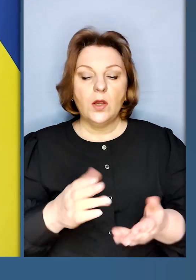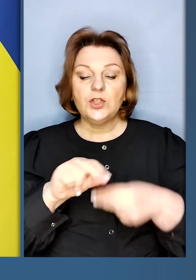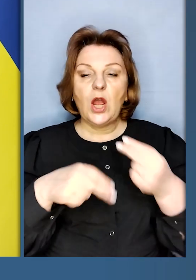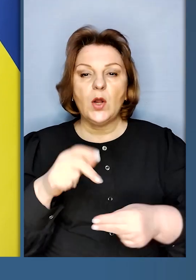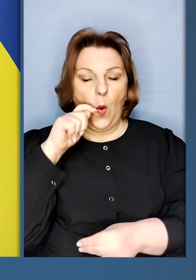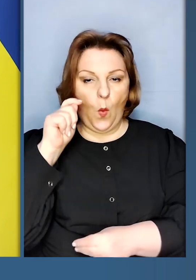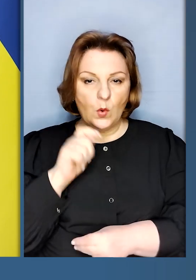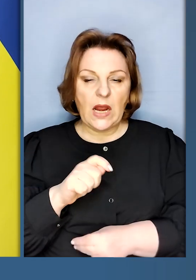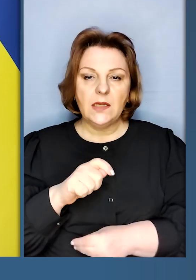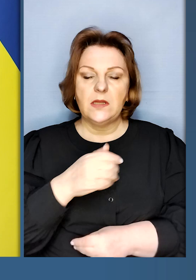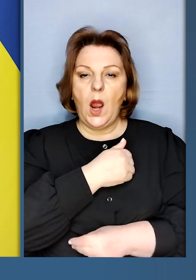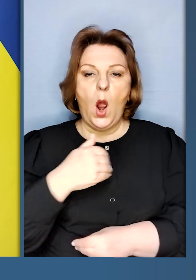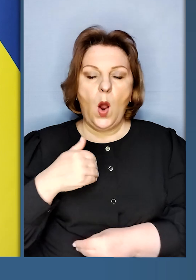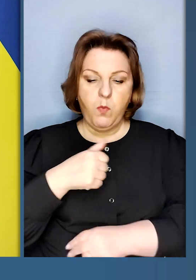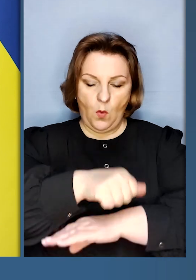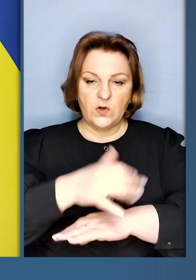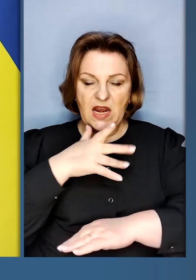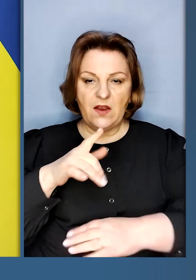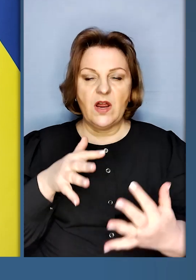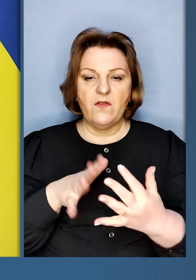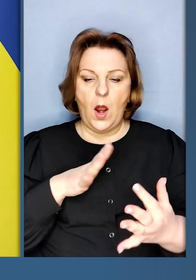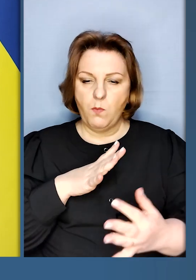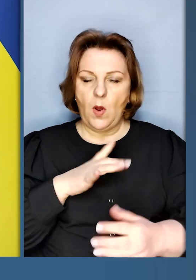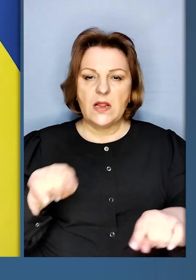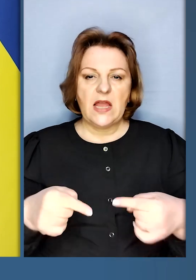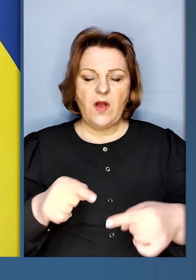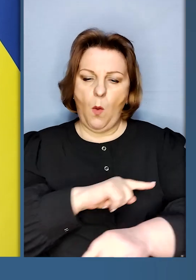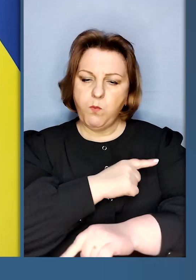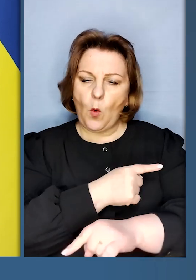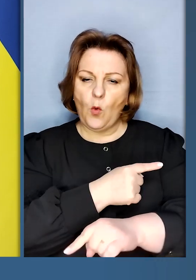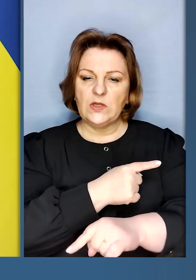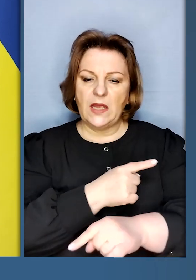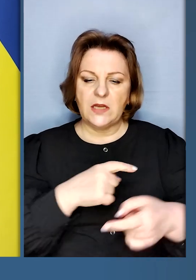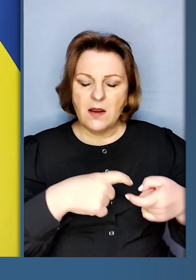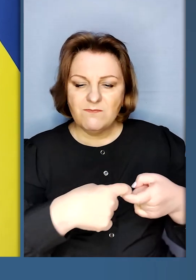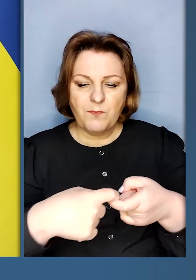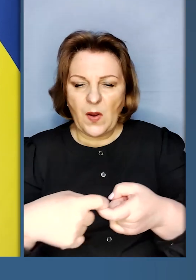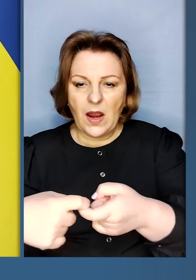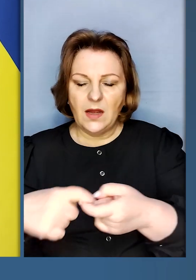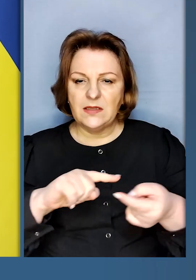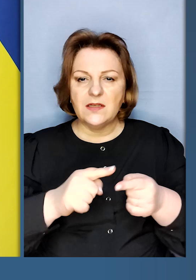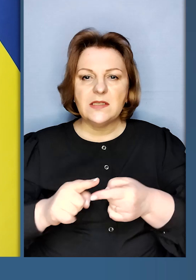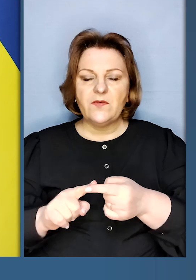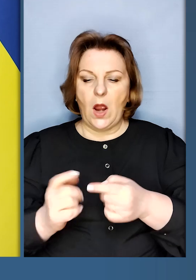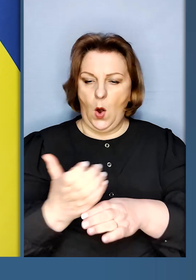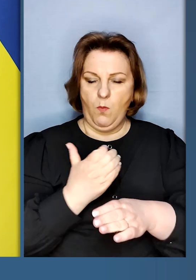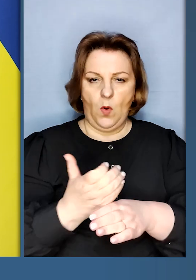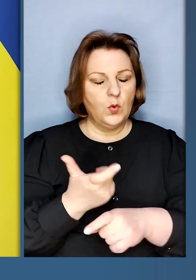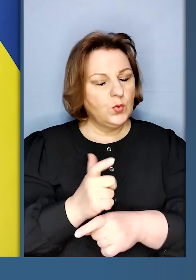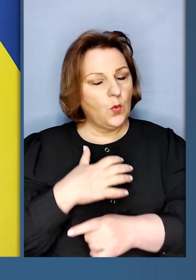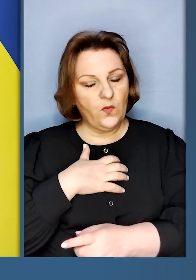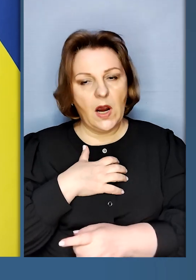-польський кордон за час війни були створені потужні ланцюжки постачання. Дуже важливі. Це